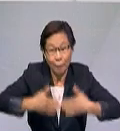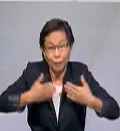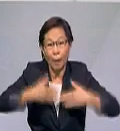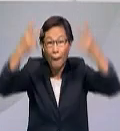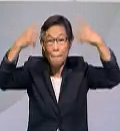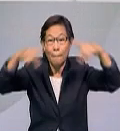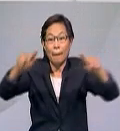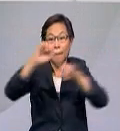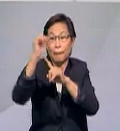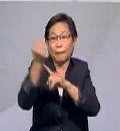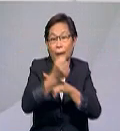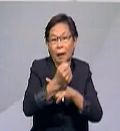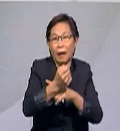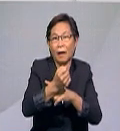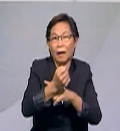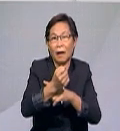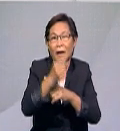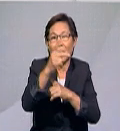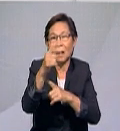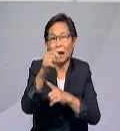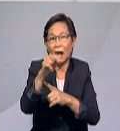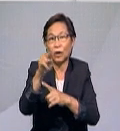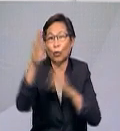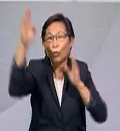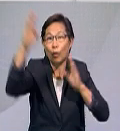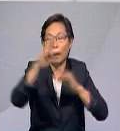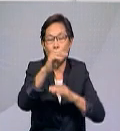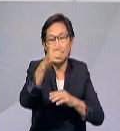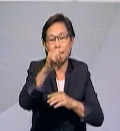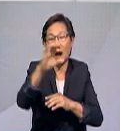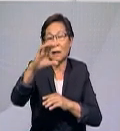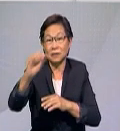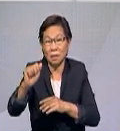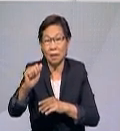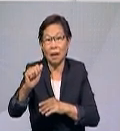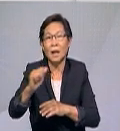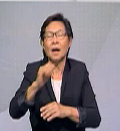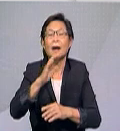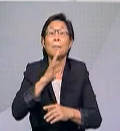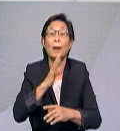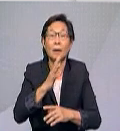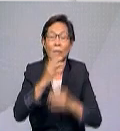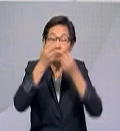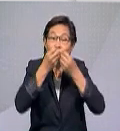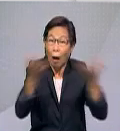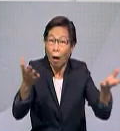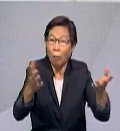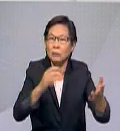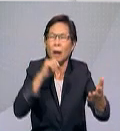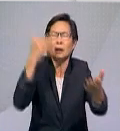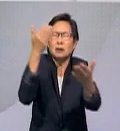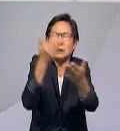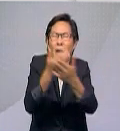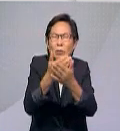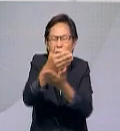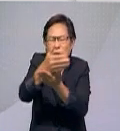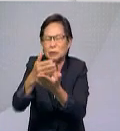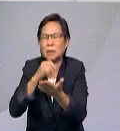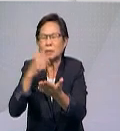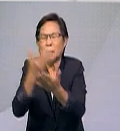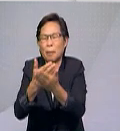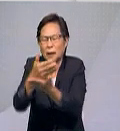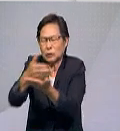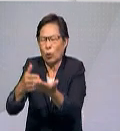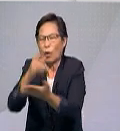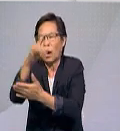Presiden Persatuan Kenu Malaysia Maskar, Datuk Seri Megadi Syariman Zaharuddin, mendedahkan tidak sampai separuh daripada